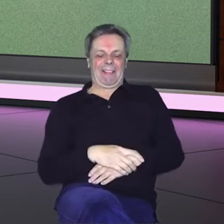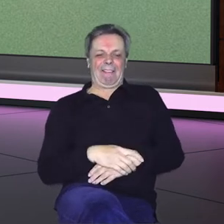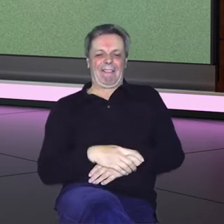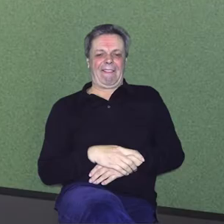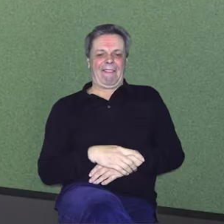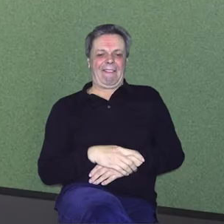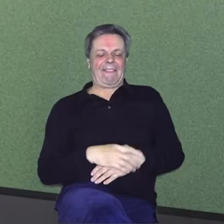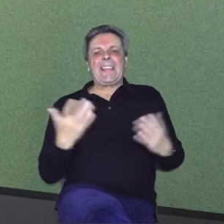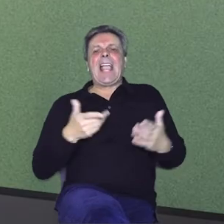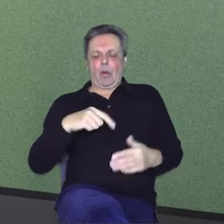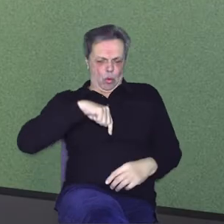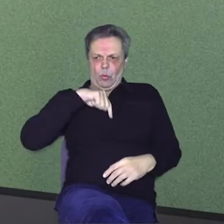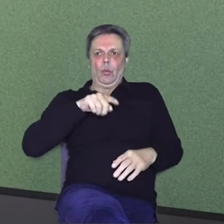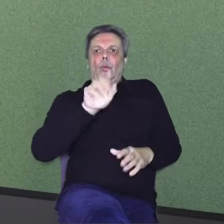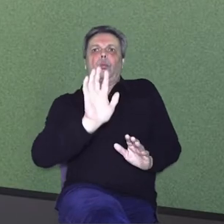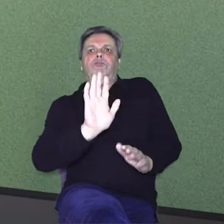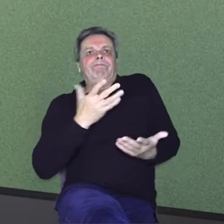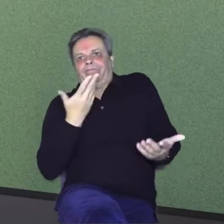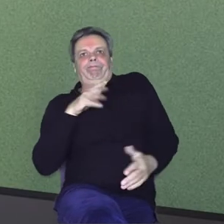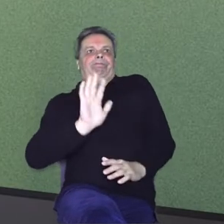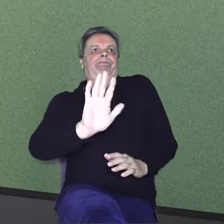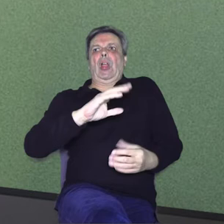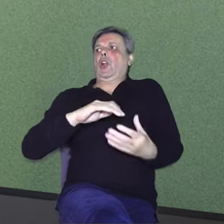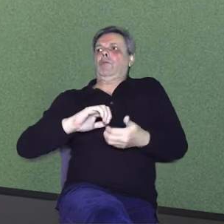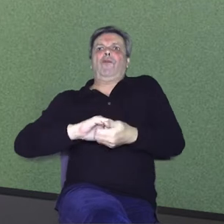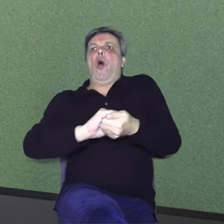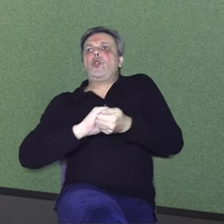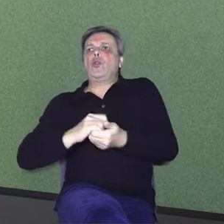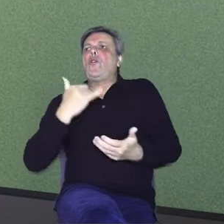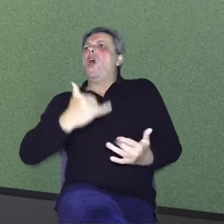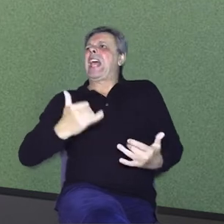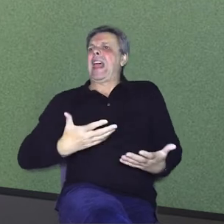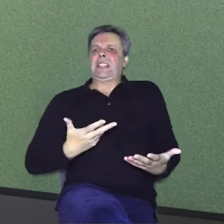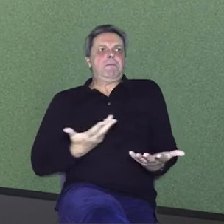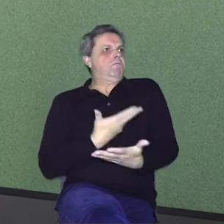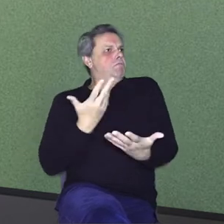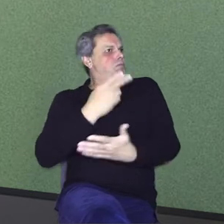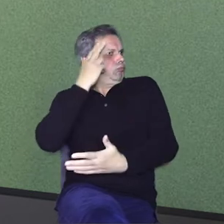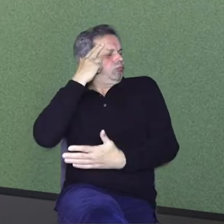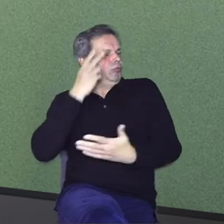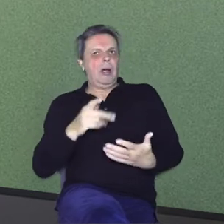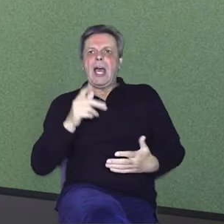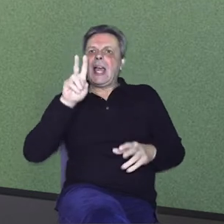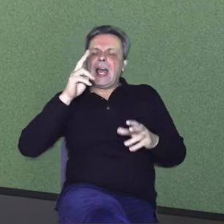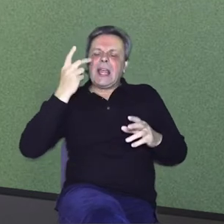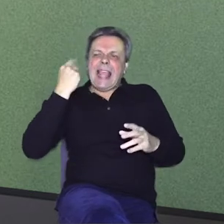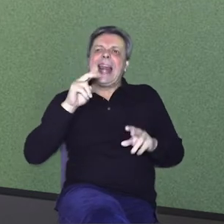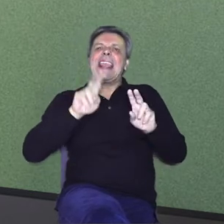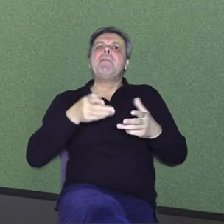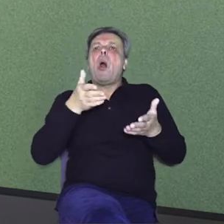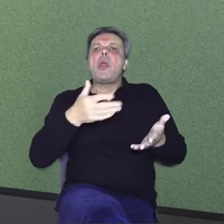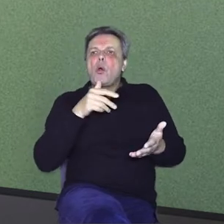Kako je sad tebi u tvom društvu, sad si faca, je li ima onih koji ti se prizne iskreno,